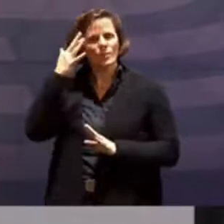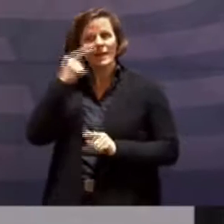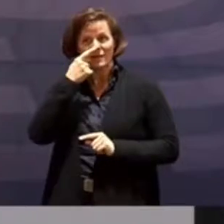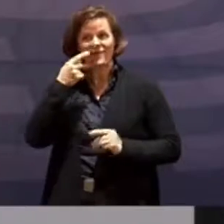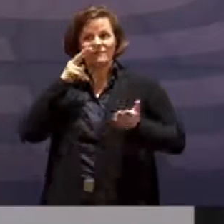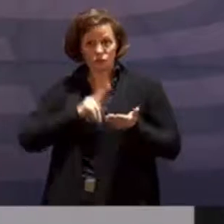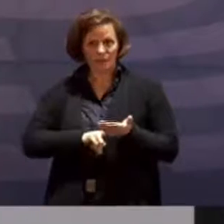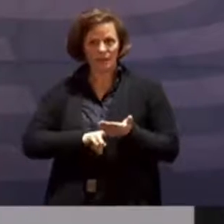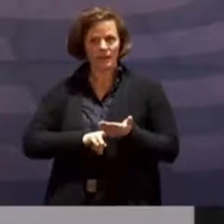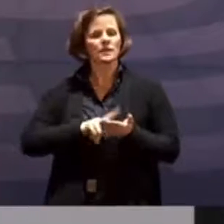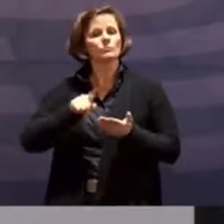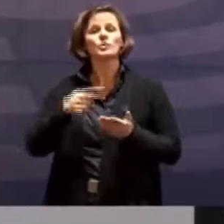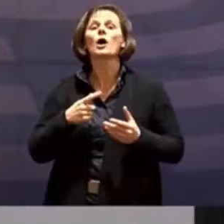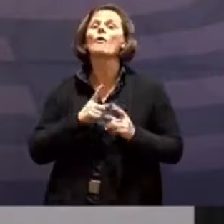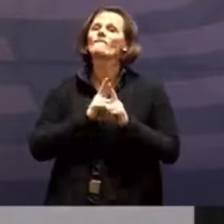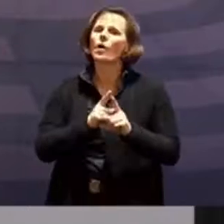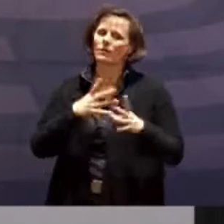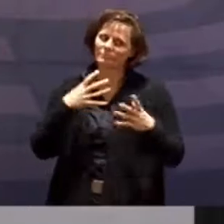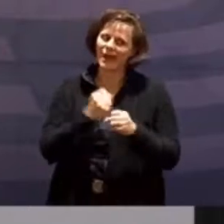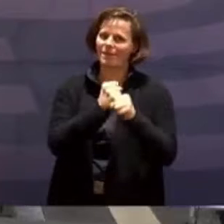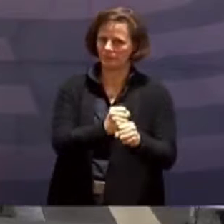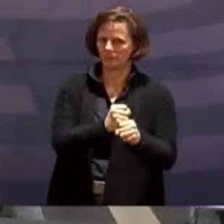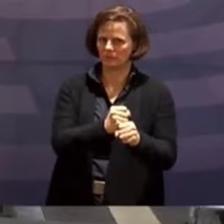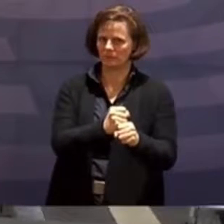meine sehr geehrten Damen, muss auch für einen Bundesminister gelten.